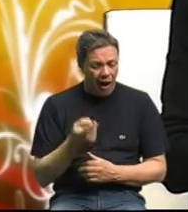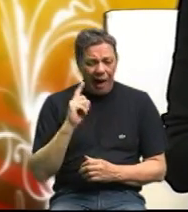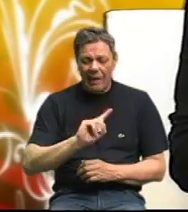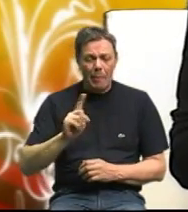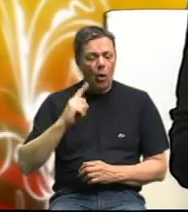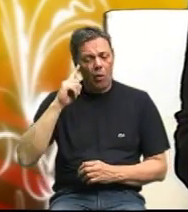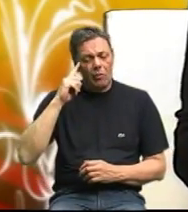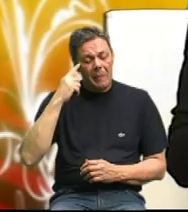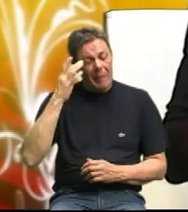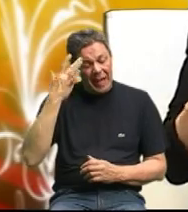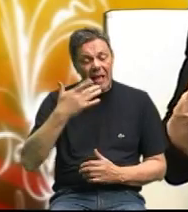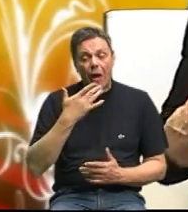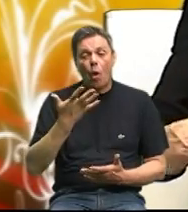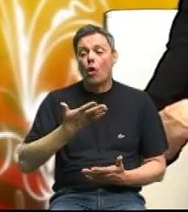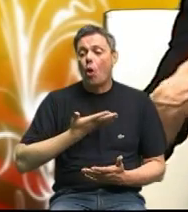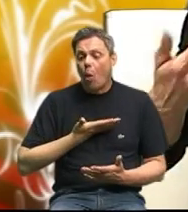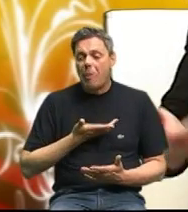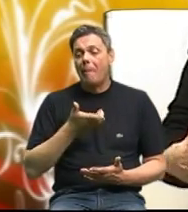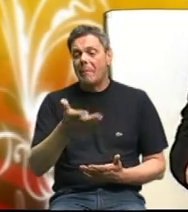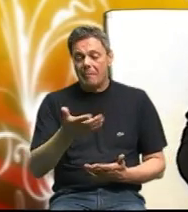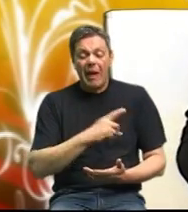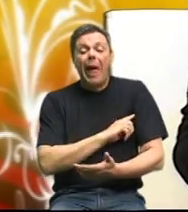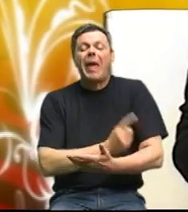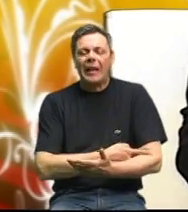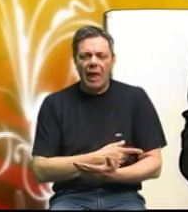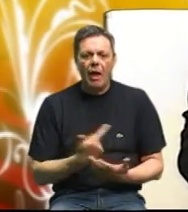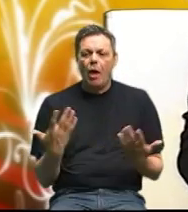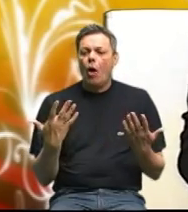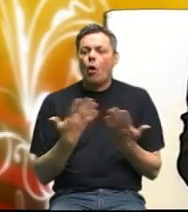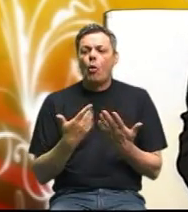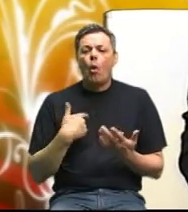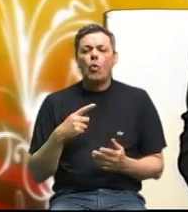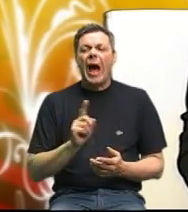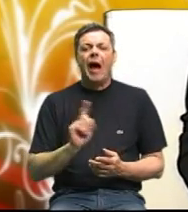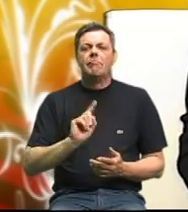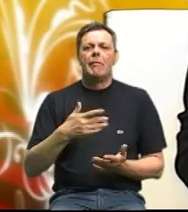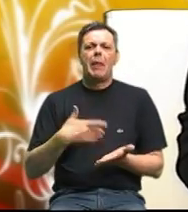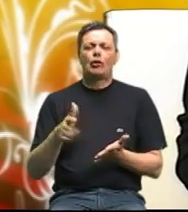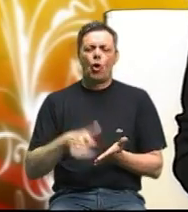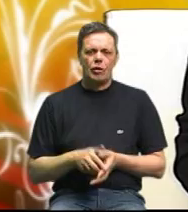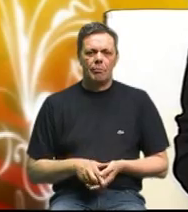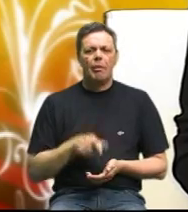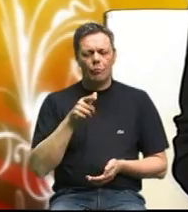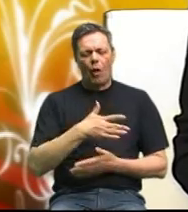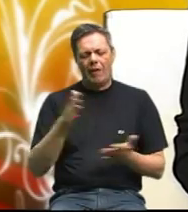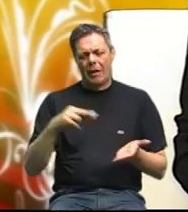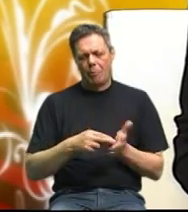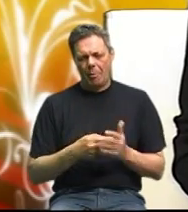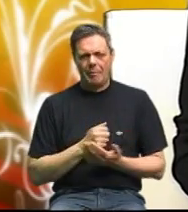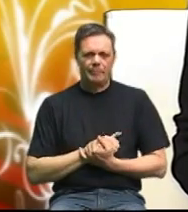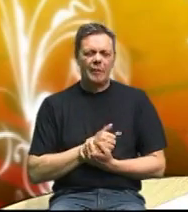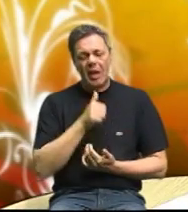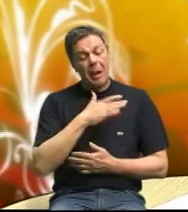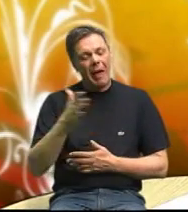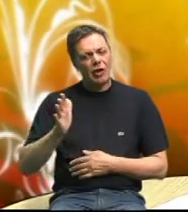niko ne zna koliko dobijem iz toga energije, koju ja nikada ne potrošim. to je glavno. Najvića